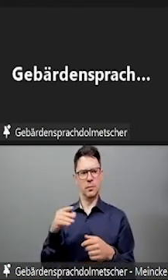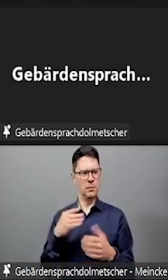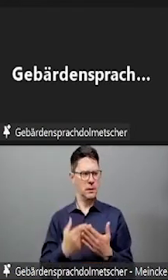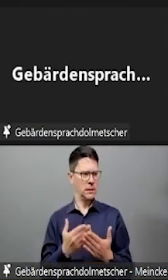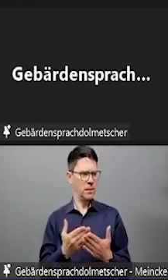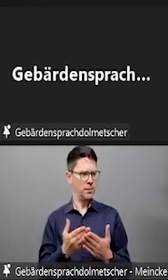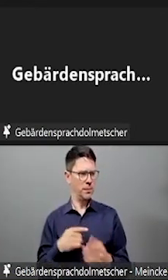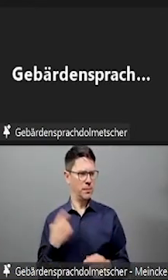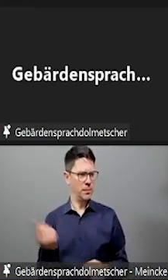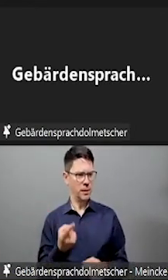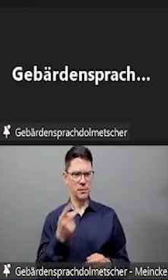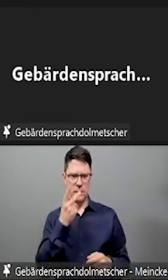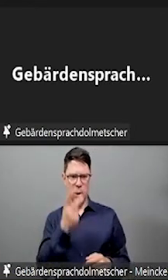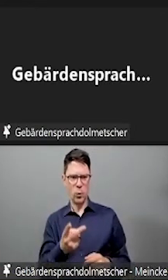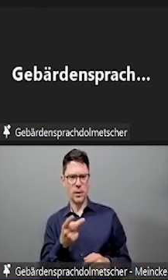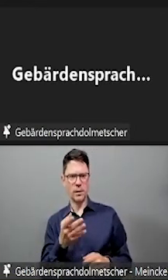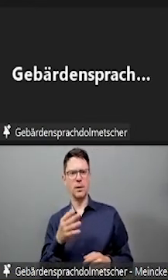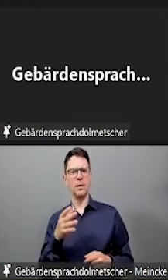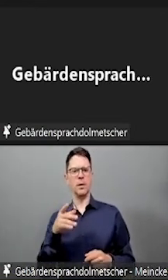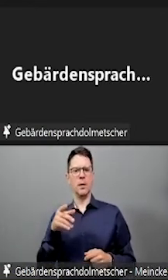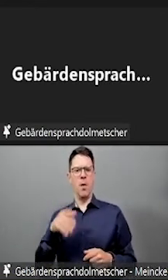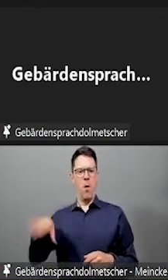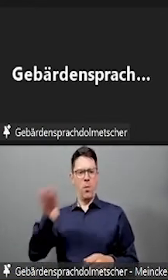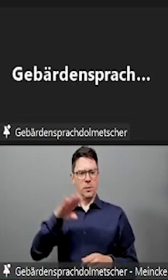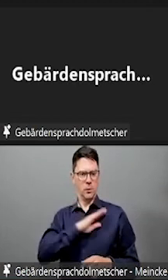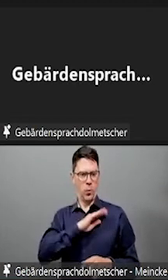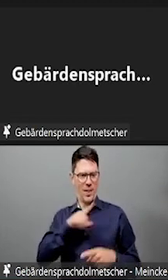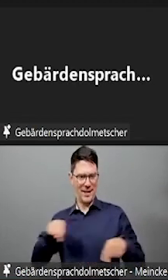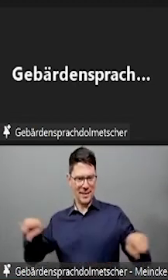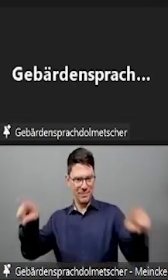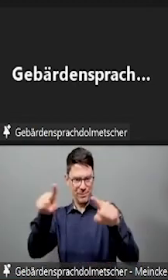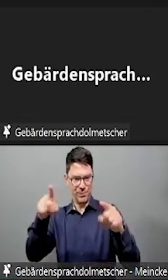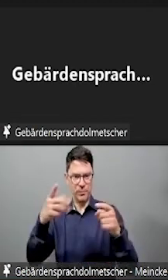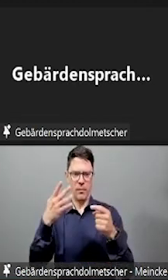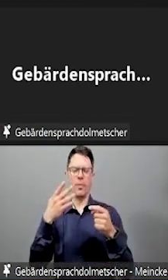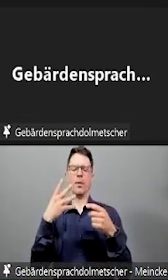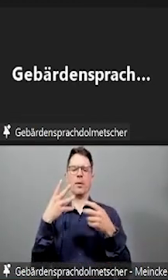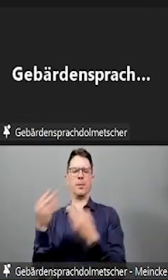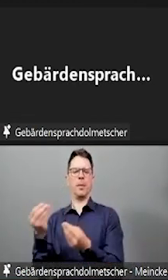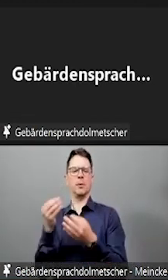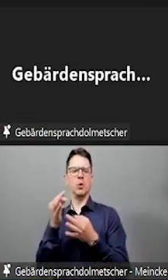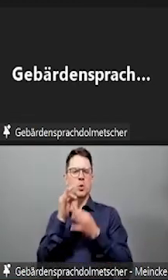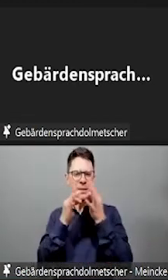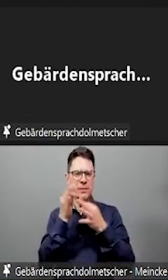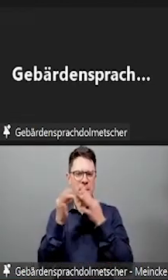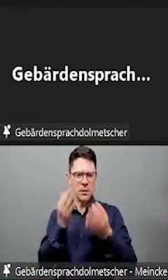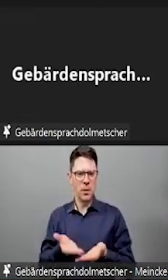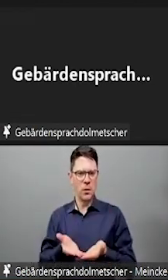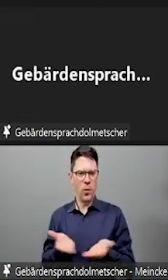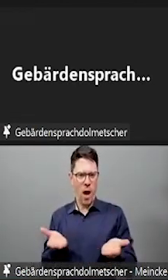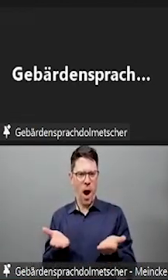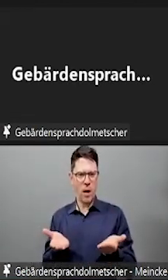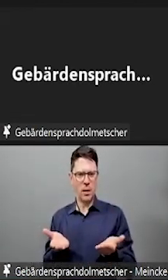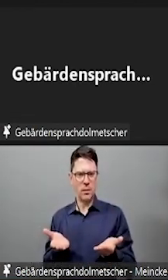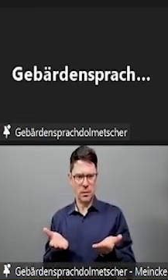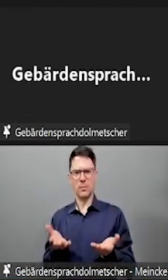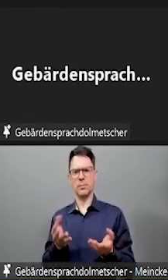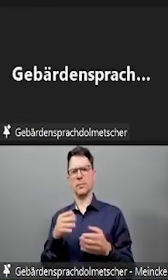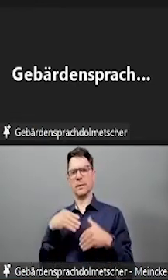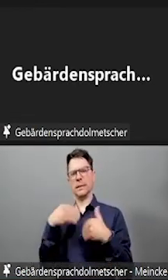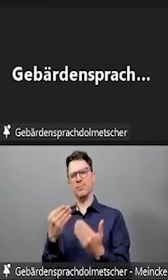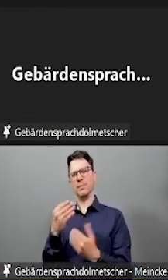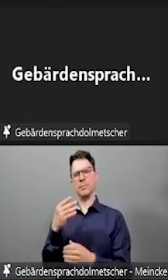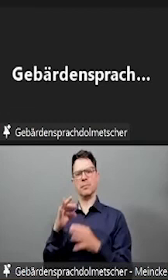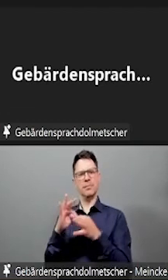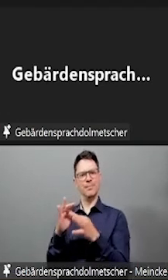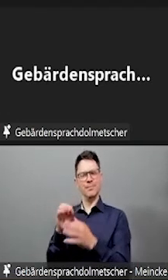das heißt, Sie müssen dann an Ihre Universität oder Hochschule schauen, wie das bei Ihnen genau geregelt ist. Und das